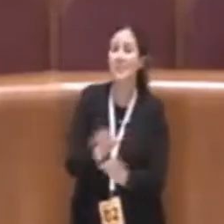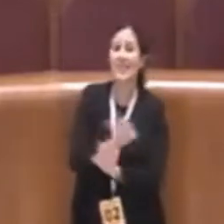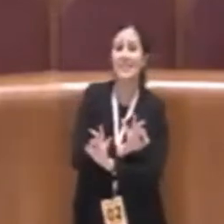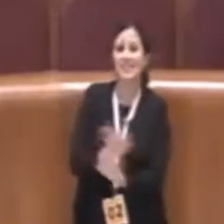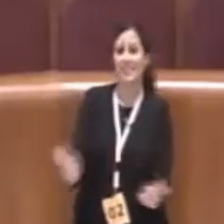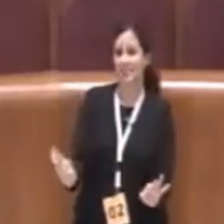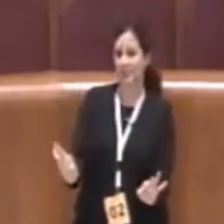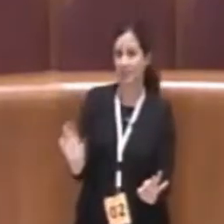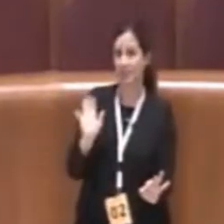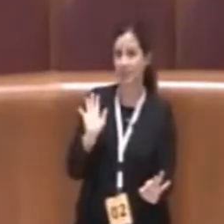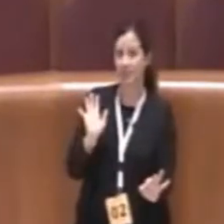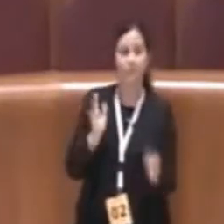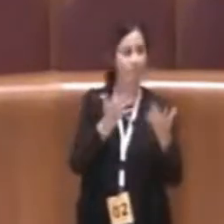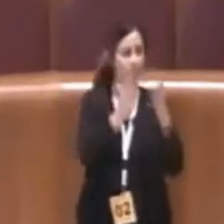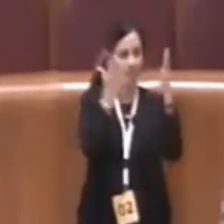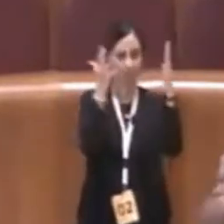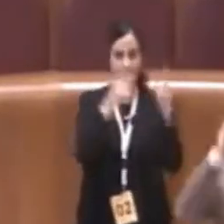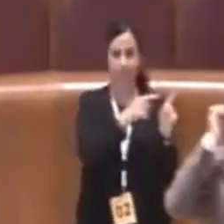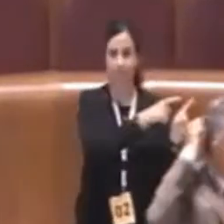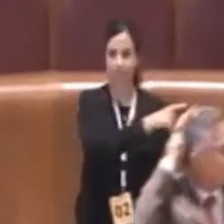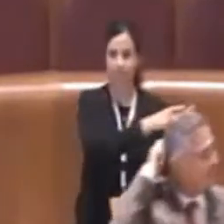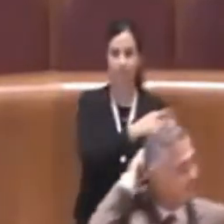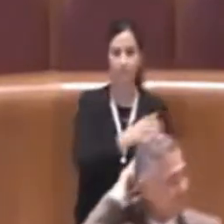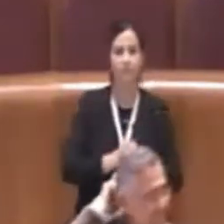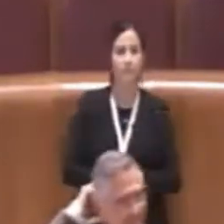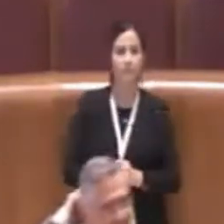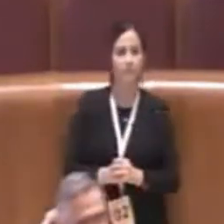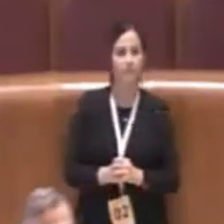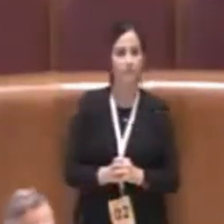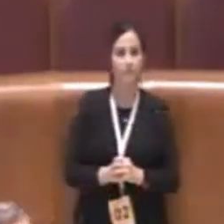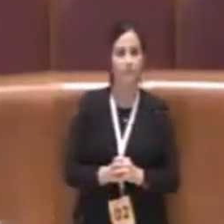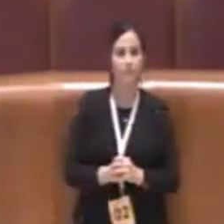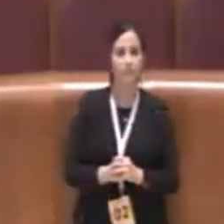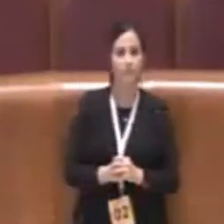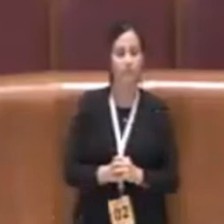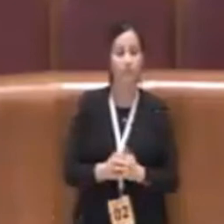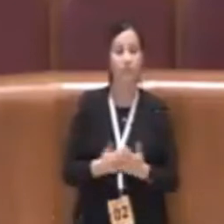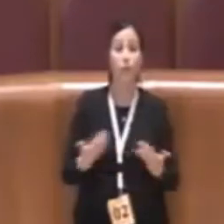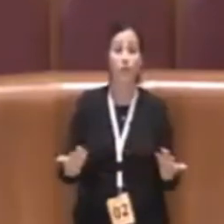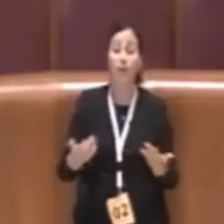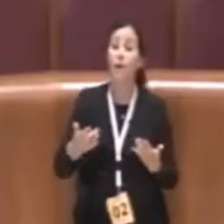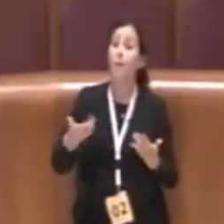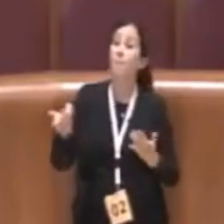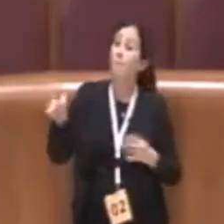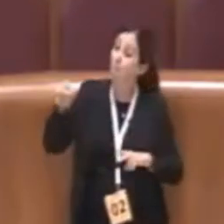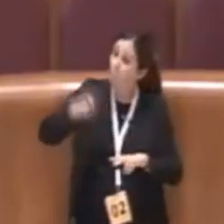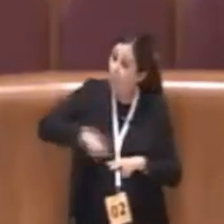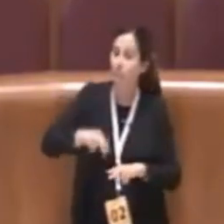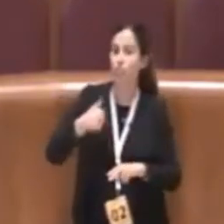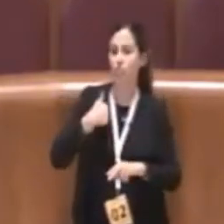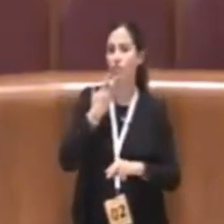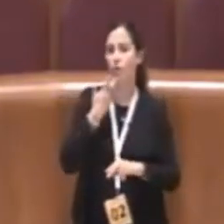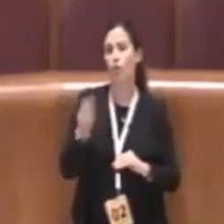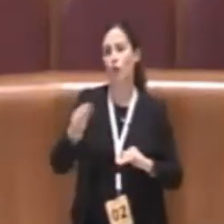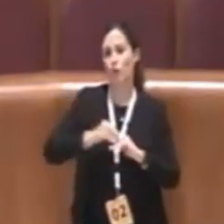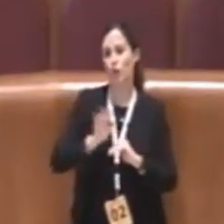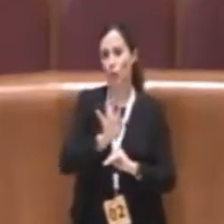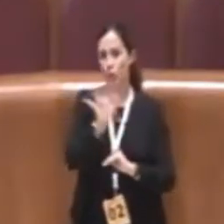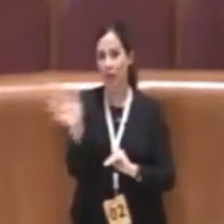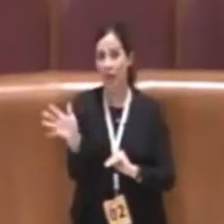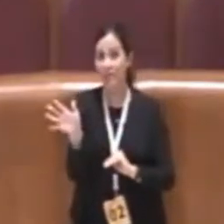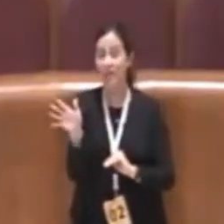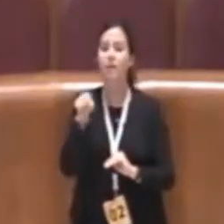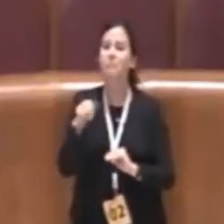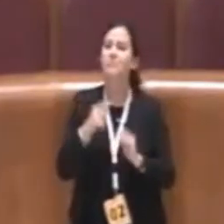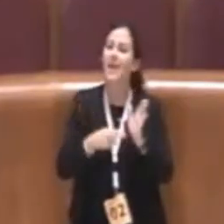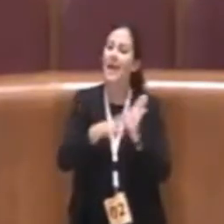ancora di più voglio aggiungere un'altra cosa che il regolamento